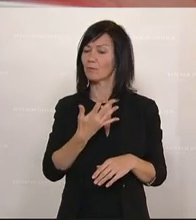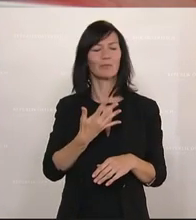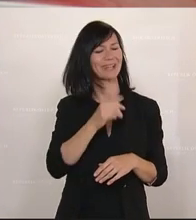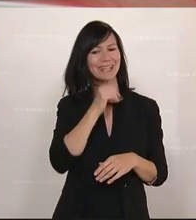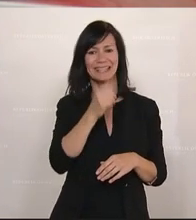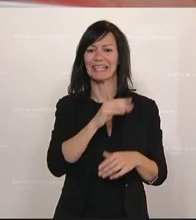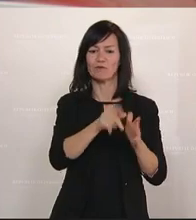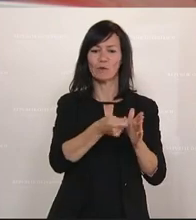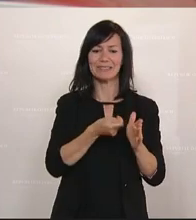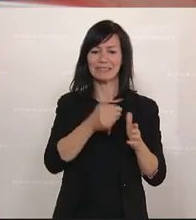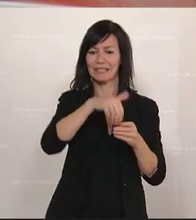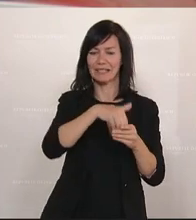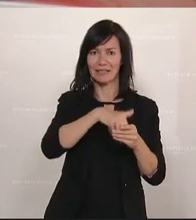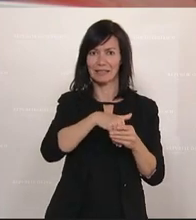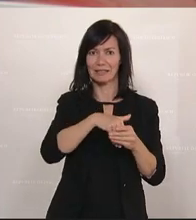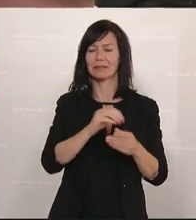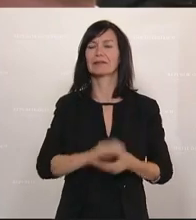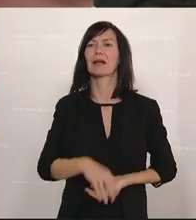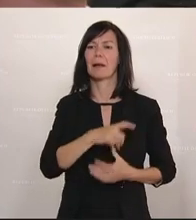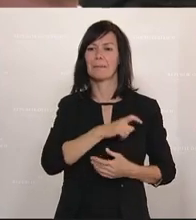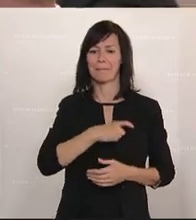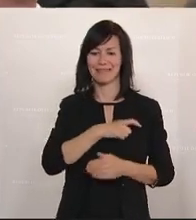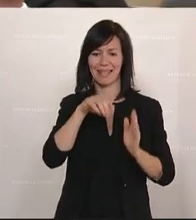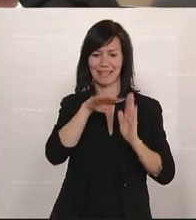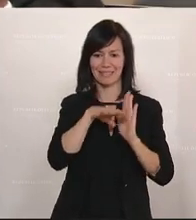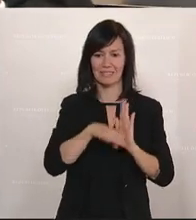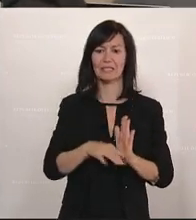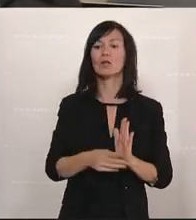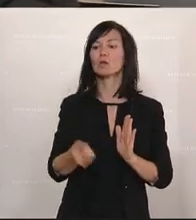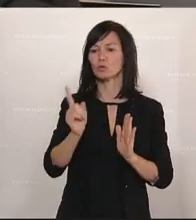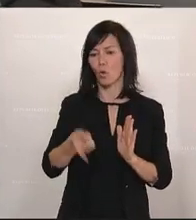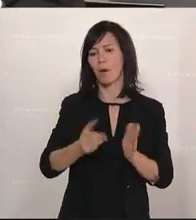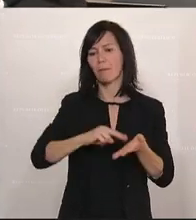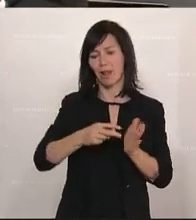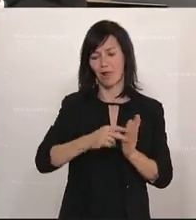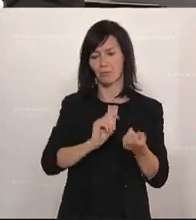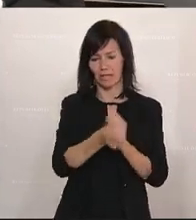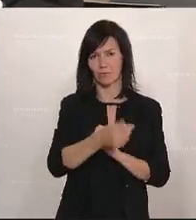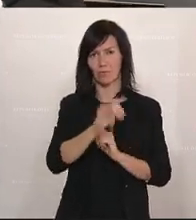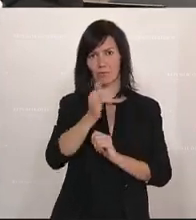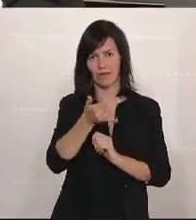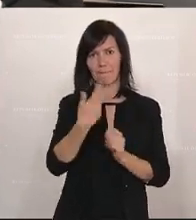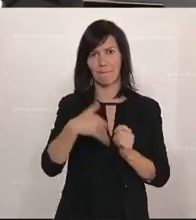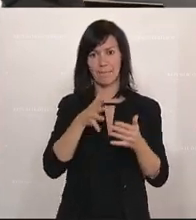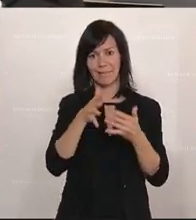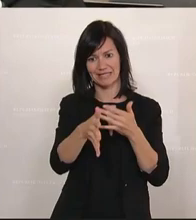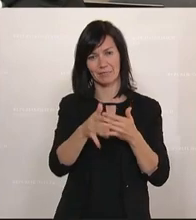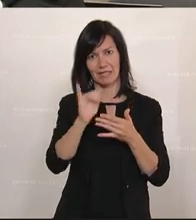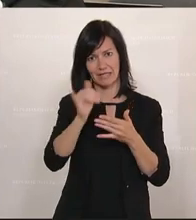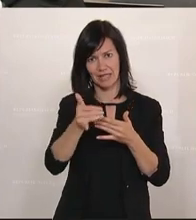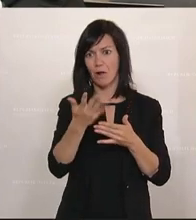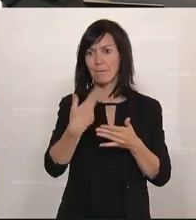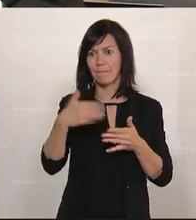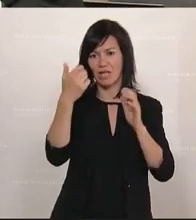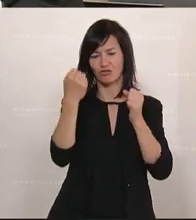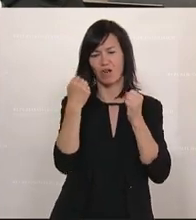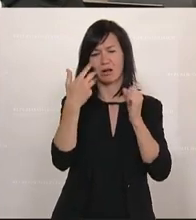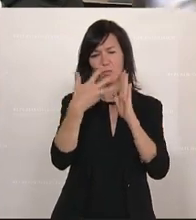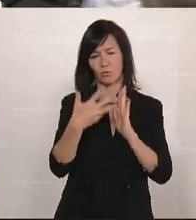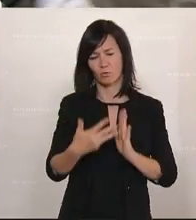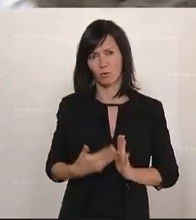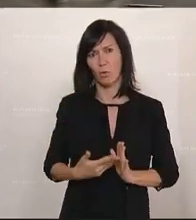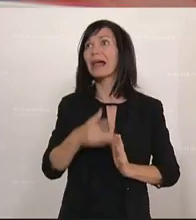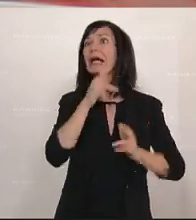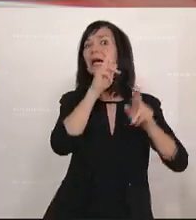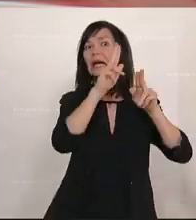Vollziehung. Zum Parteiengesetz sind Änderungen geplant, insbesondere eine verstärkte Transparenz und stärkere Kontrollmöglichkeiten des